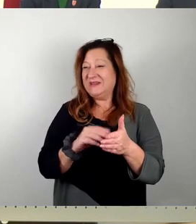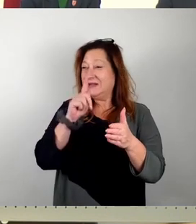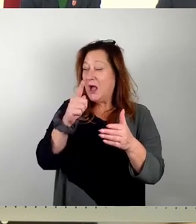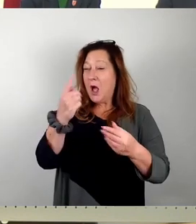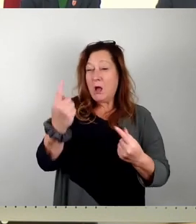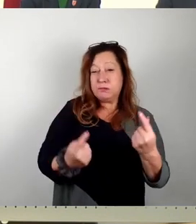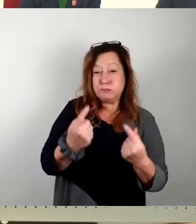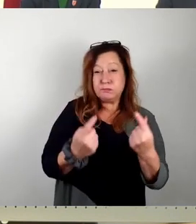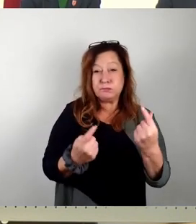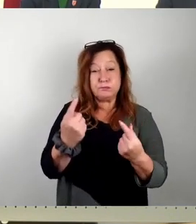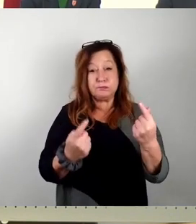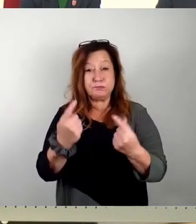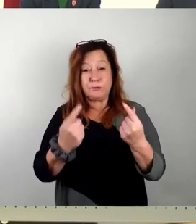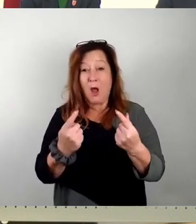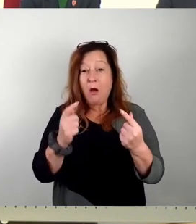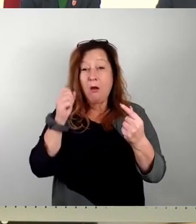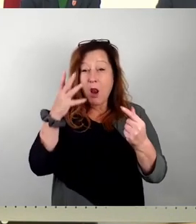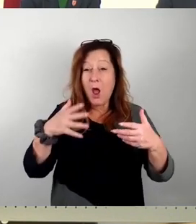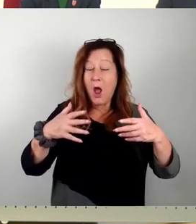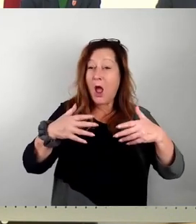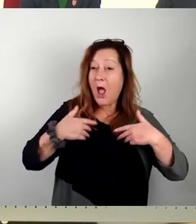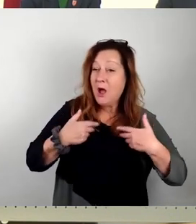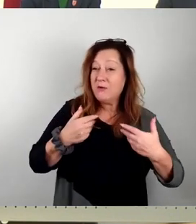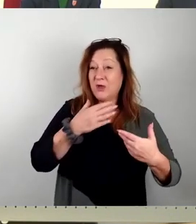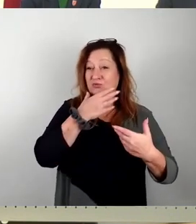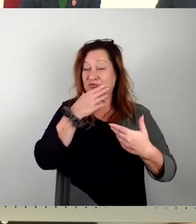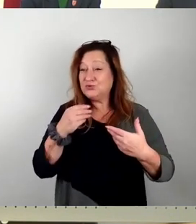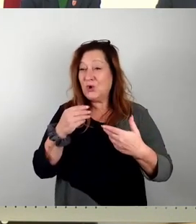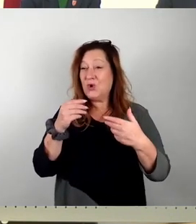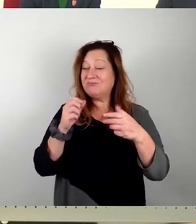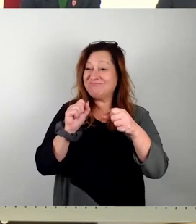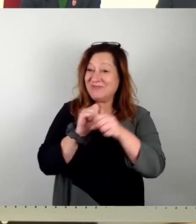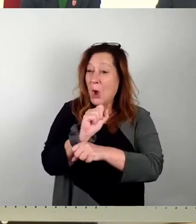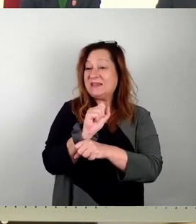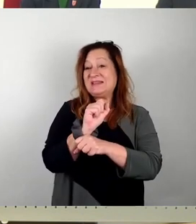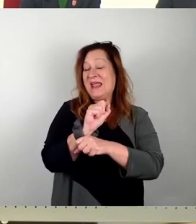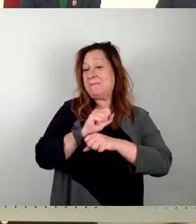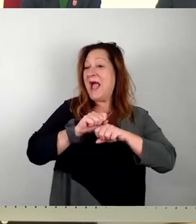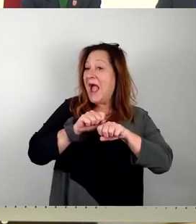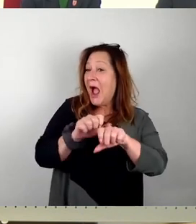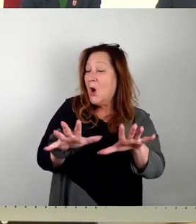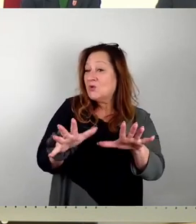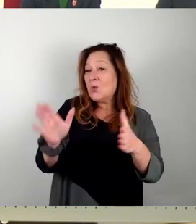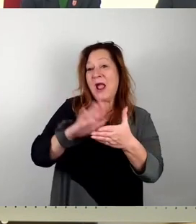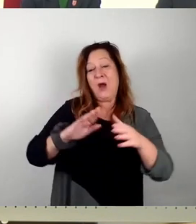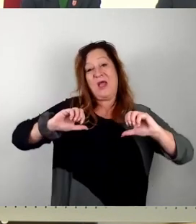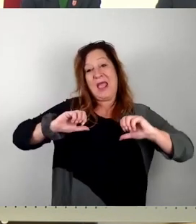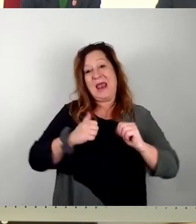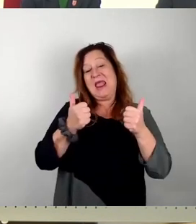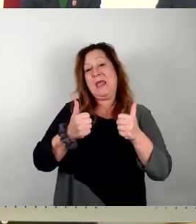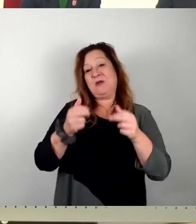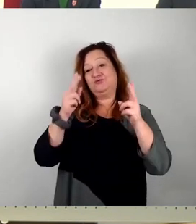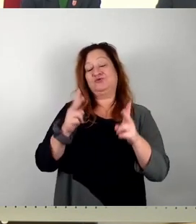es zwar aufregend und schön ist, hat aber doch bedeutsame Auswirkungen auf das Leben der Stadtbewohner von Columbus.